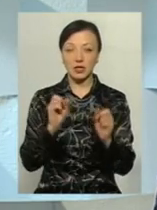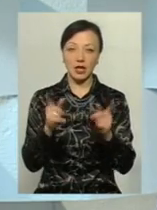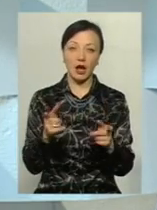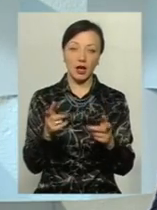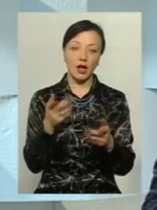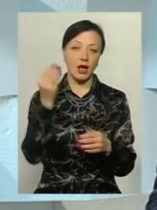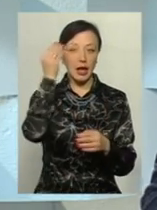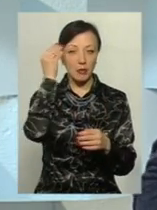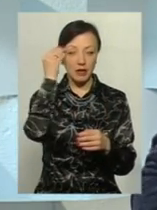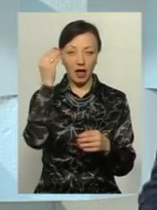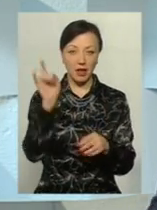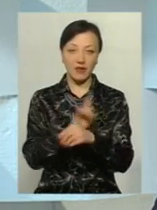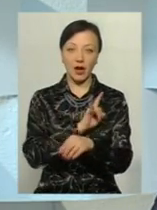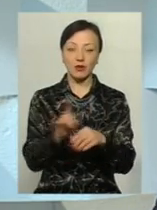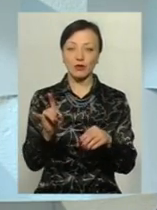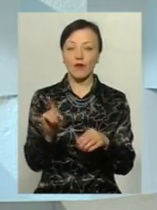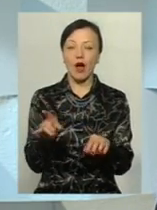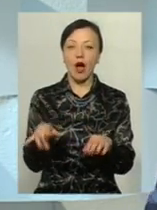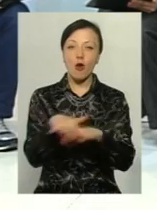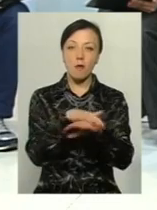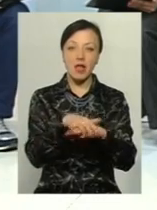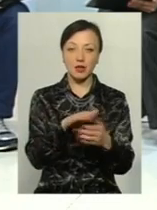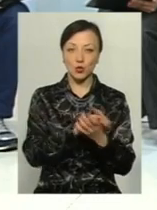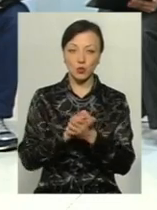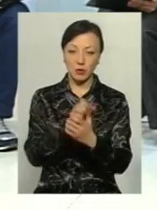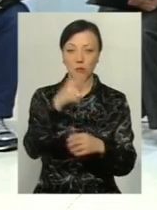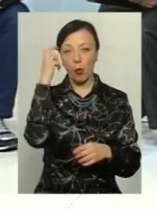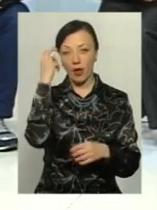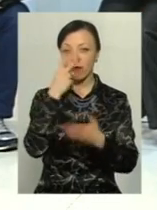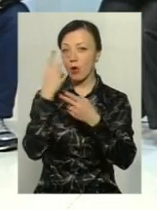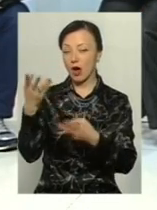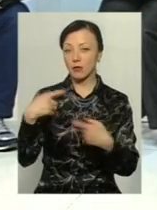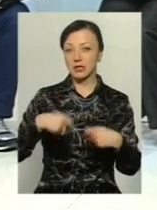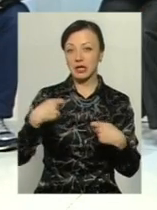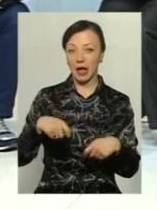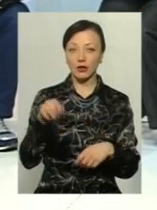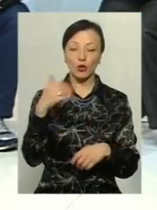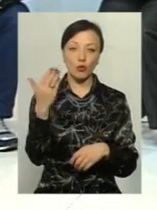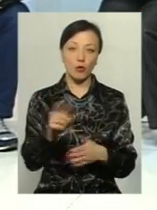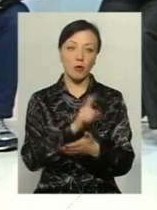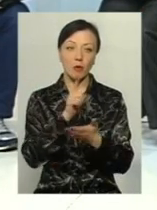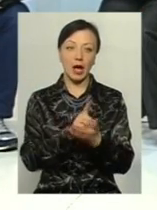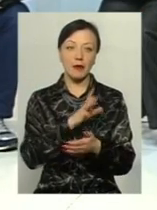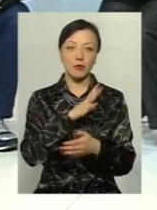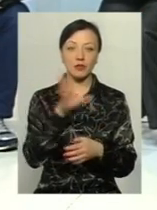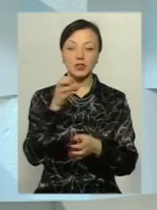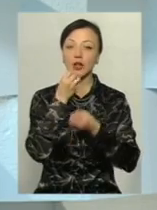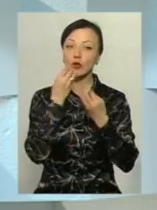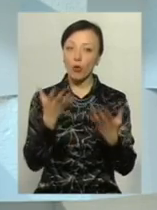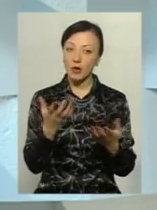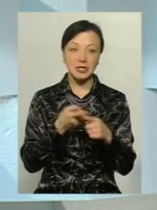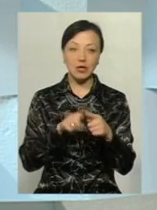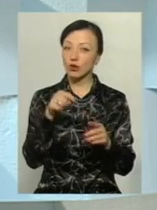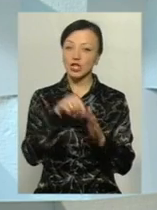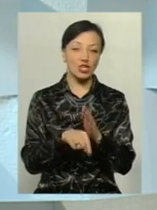імітація, як фейкове громадянське суспільство, він це буде показувати в Києві президенту, і йому має бути, по ідеї, все дуже добре. Але це